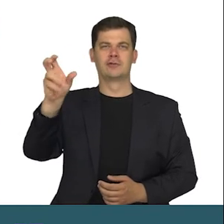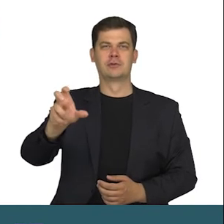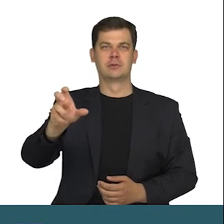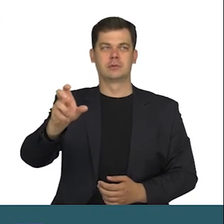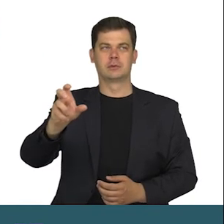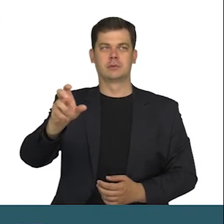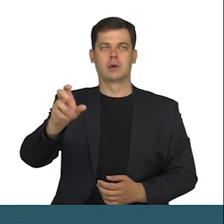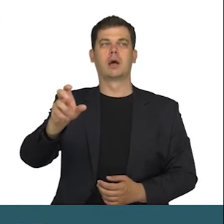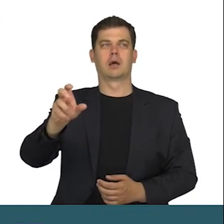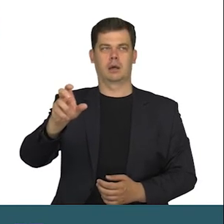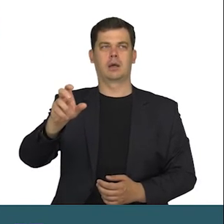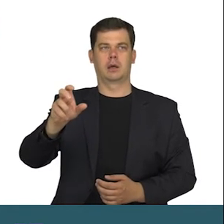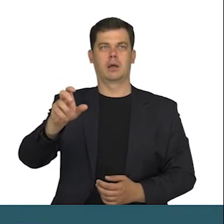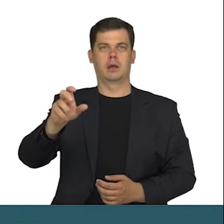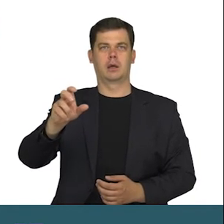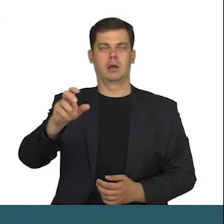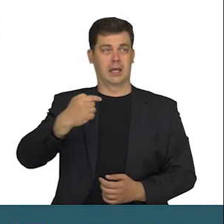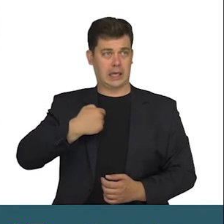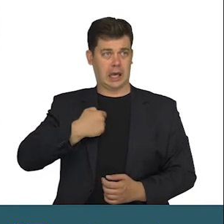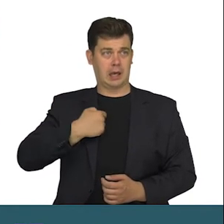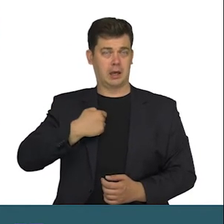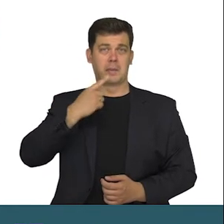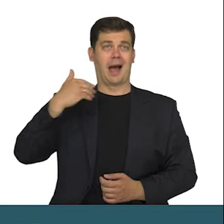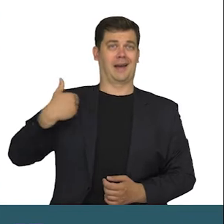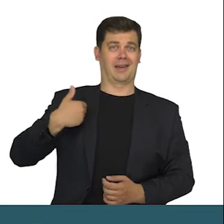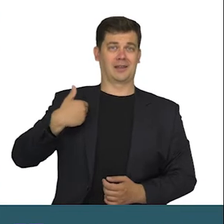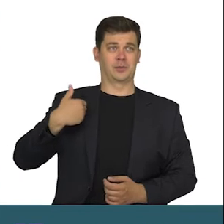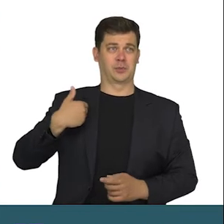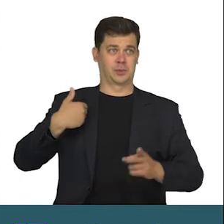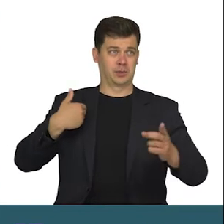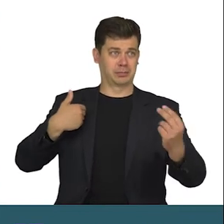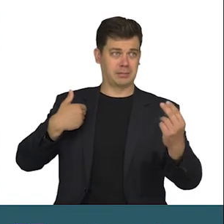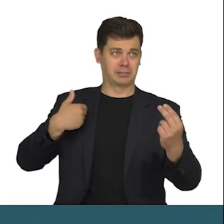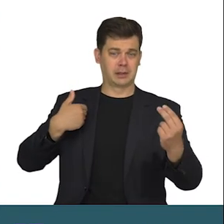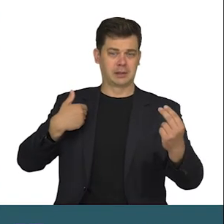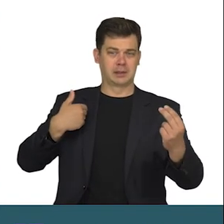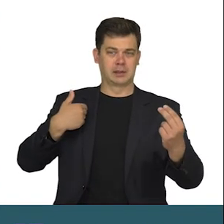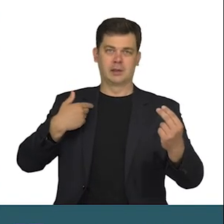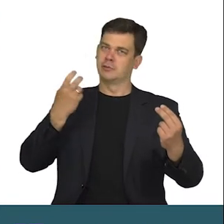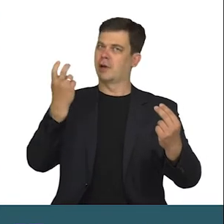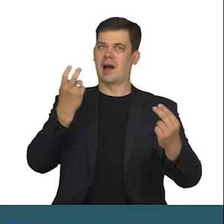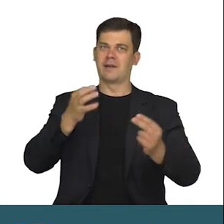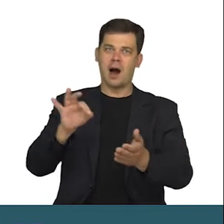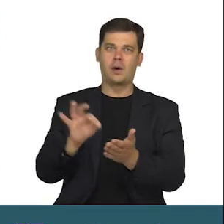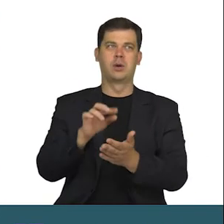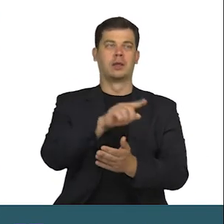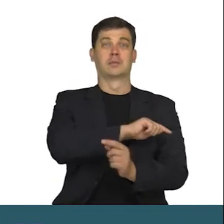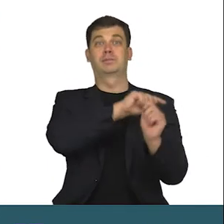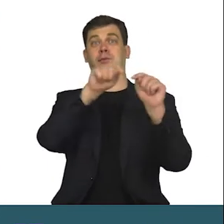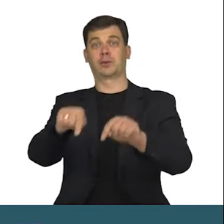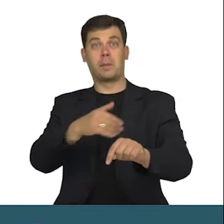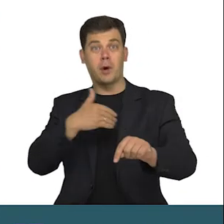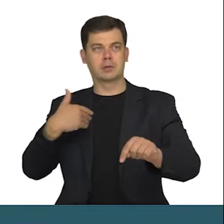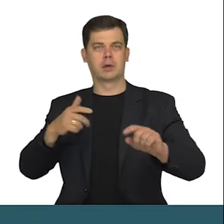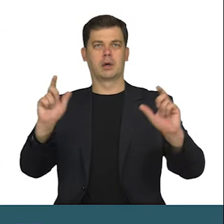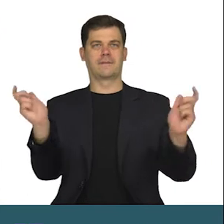No tak. Ja z kolei po angielsku. Ciekawe, że utknął tu w takim czasie. A może